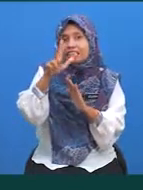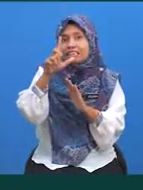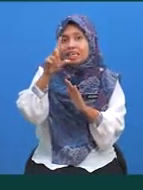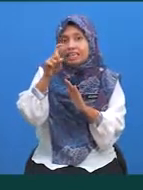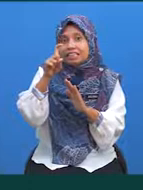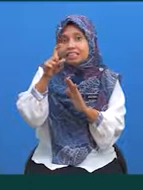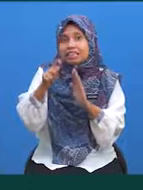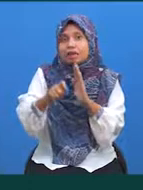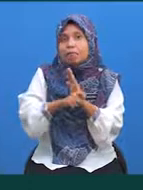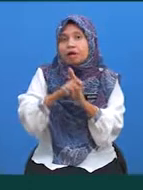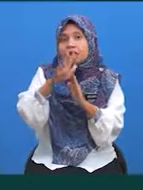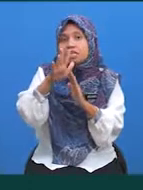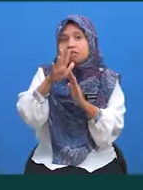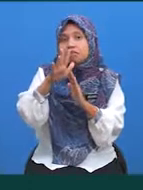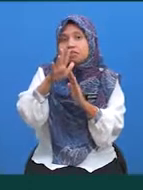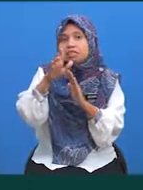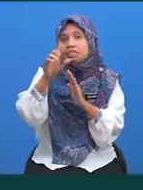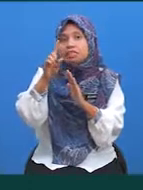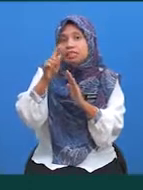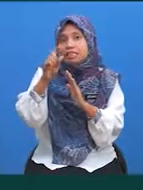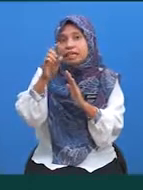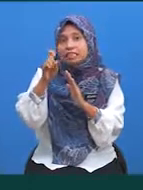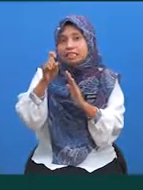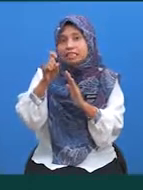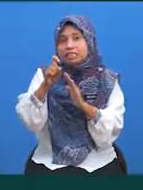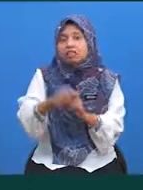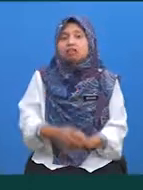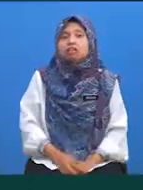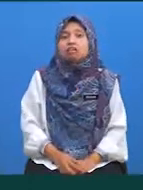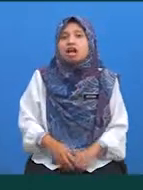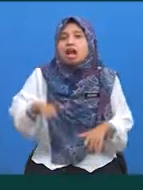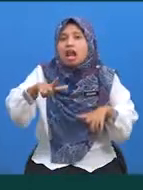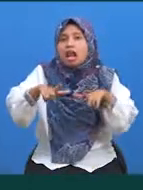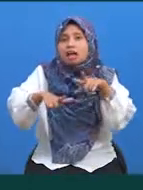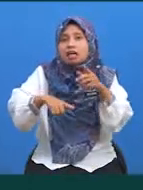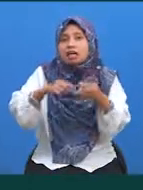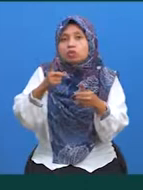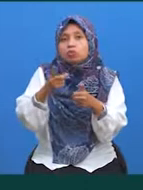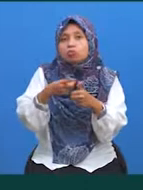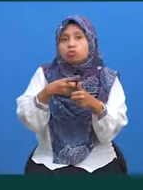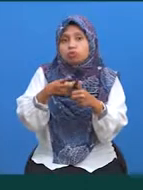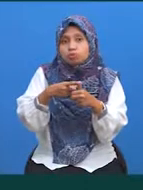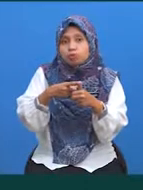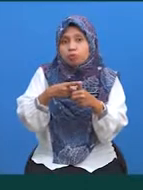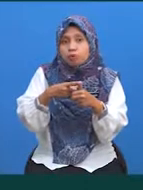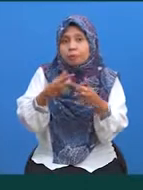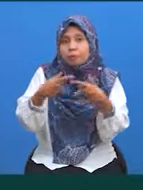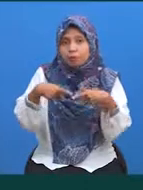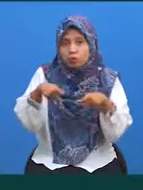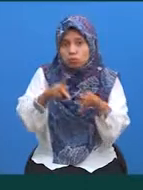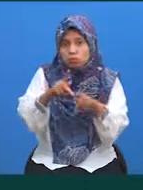terhadap X bagi 1 hingga 2 Langkah yang pertama, kita perlu